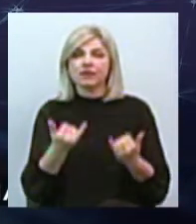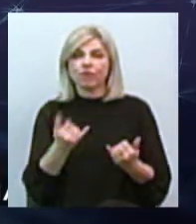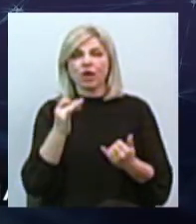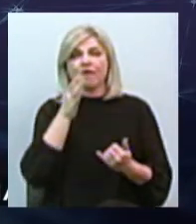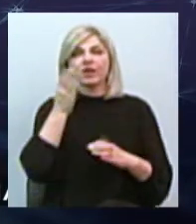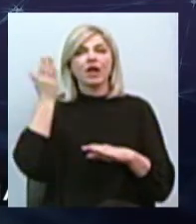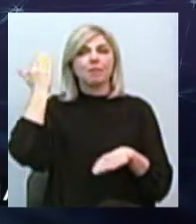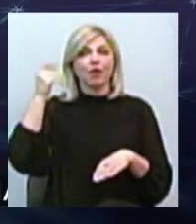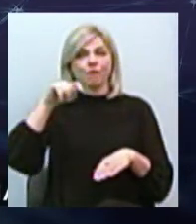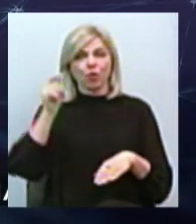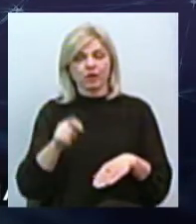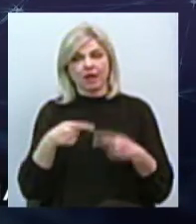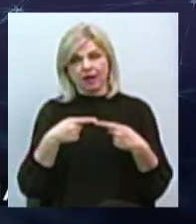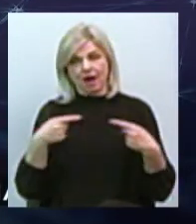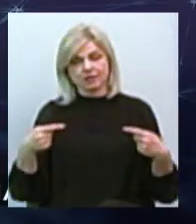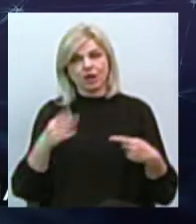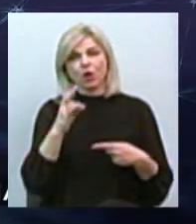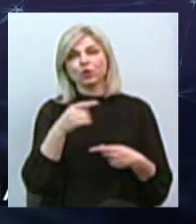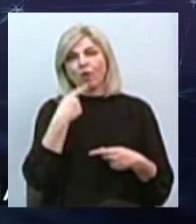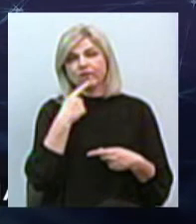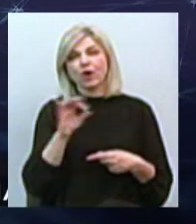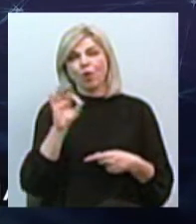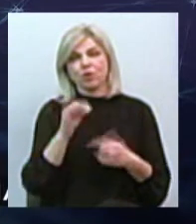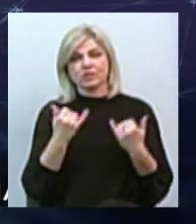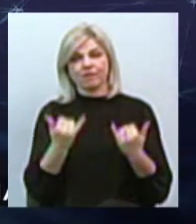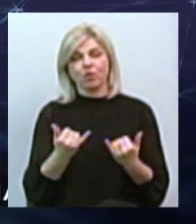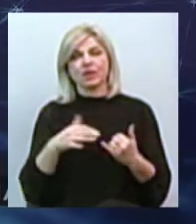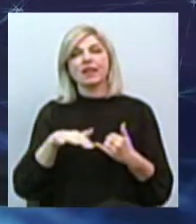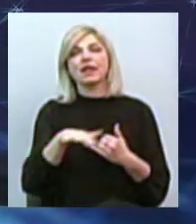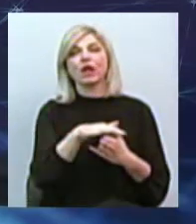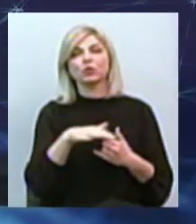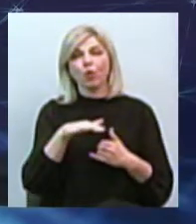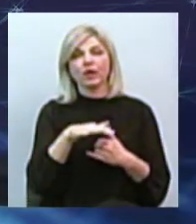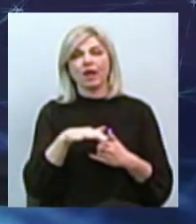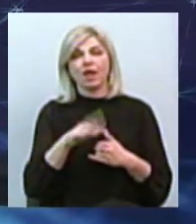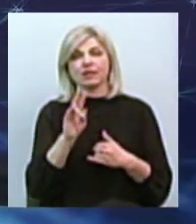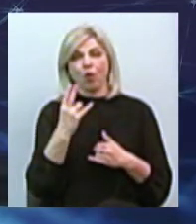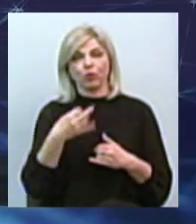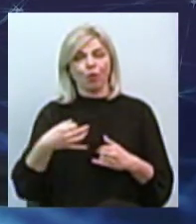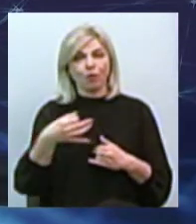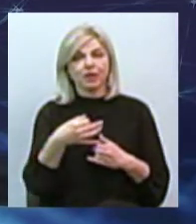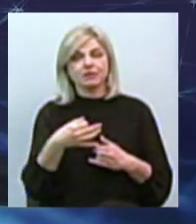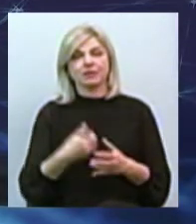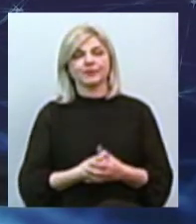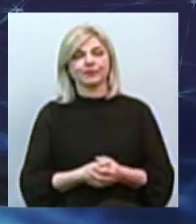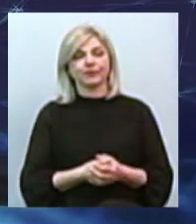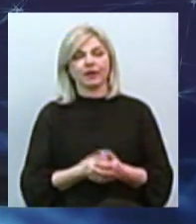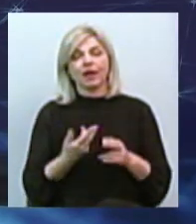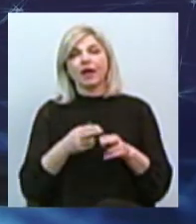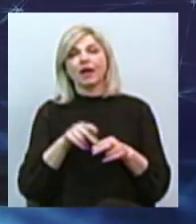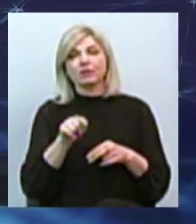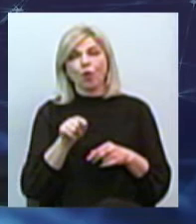войны разные, але ми говоримо о сьогоднішній території Ніколаївської області. І на цьому